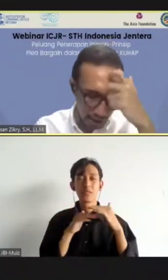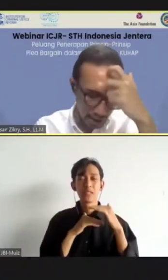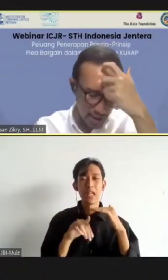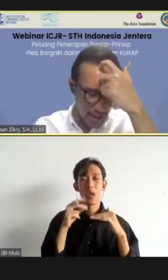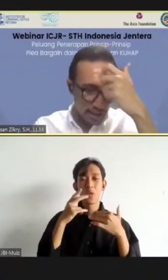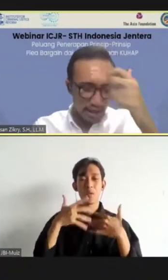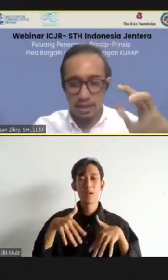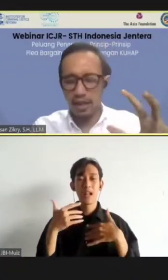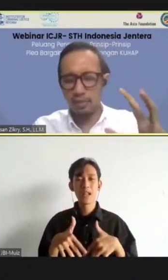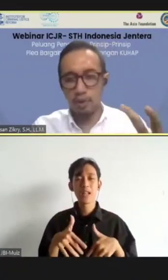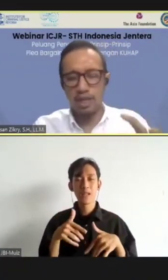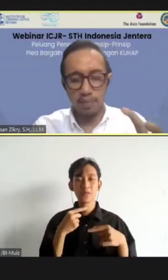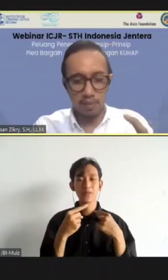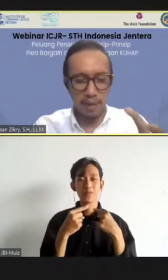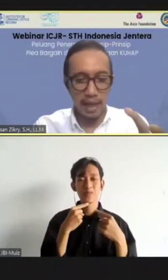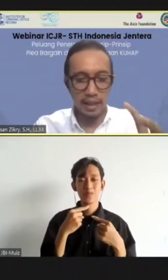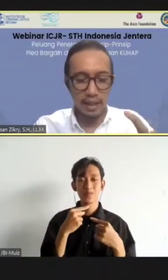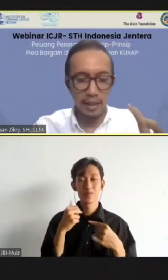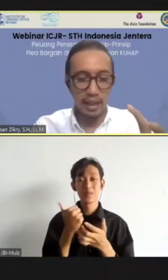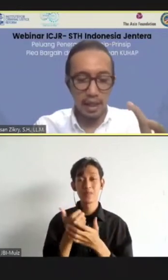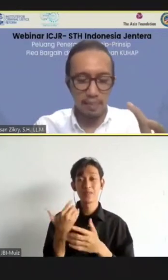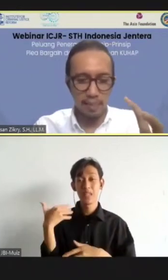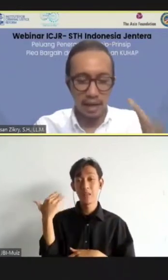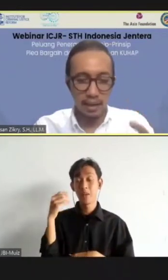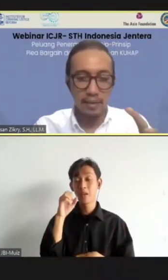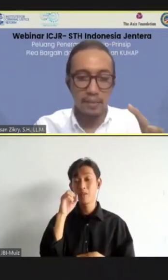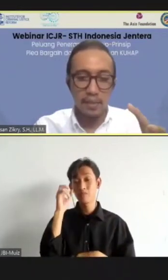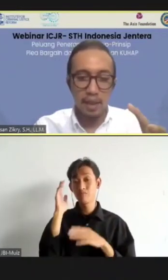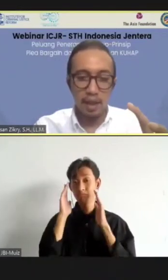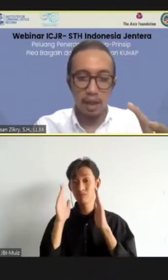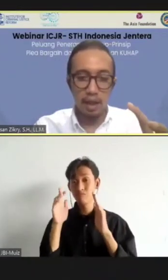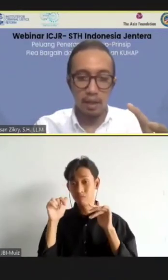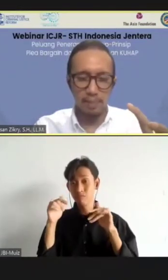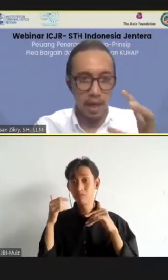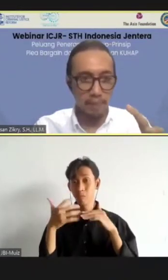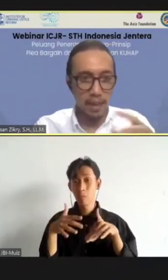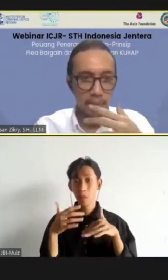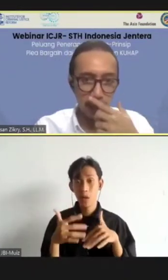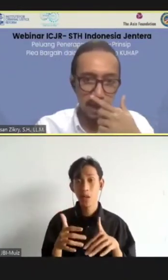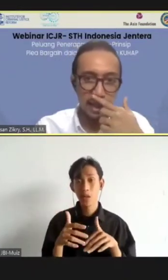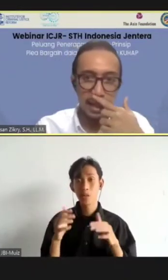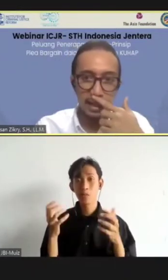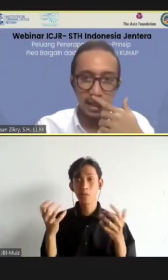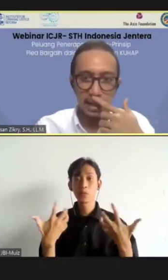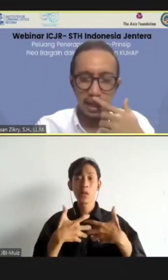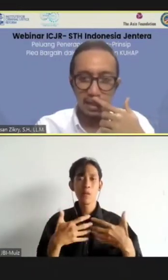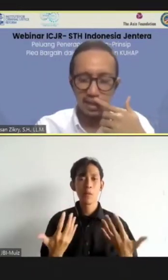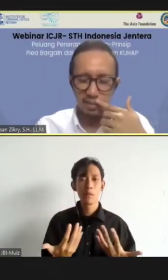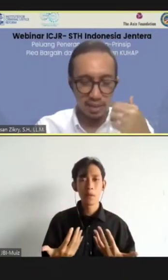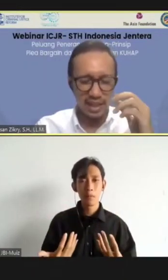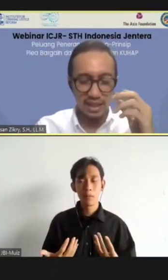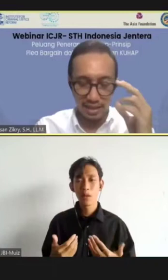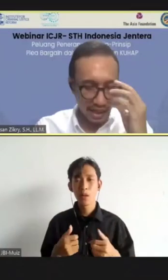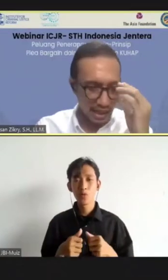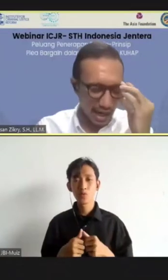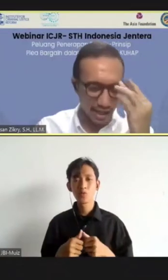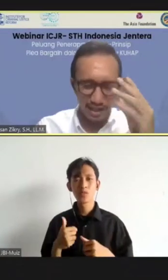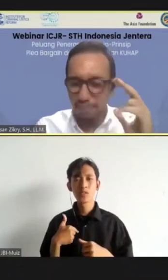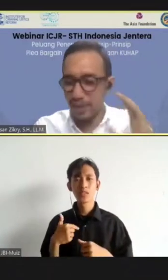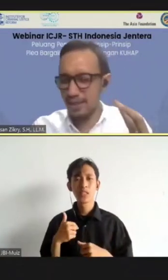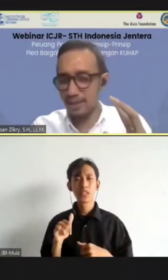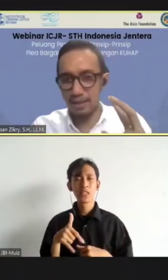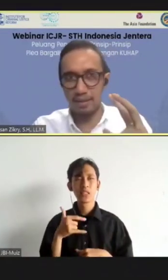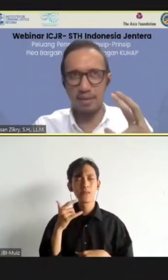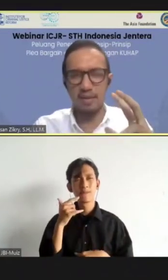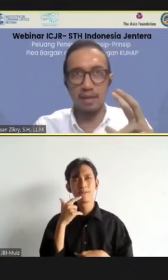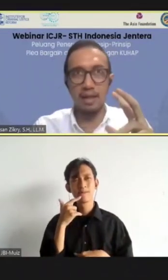pelibargen yang saya kebetulan sempat memperhatikan ini dalam praktik penerapannya bagaimana, dan saya jadi agak